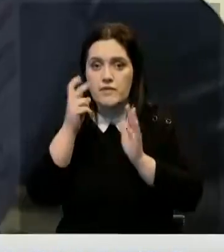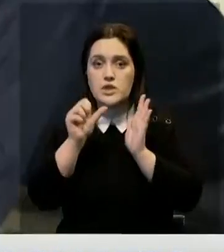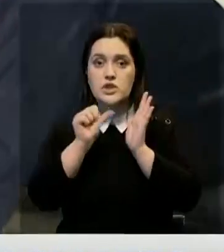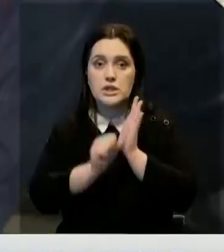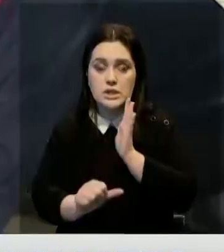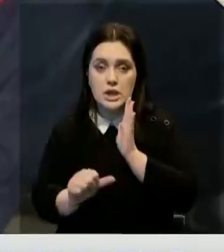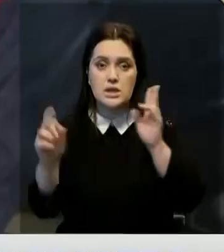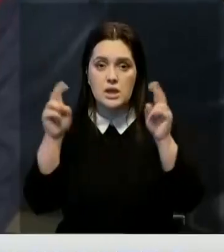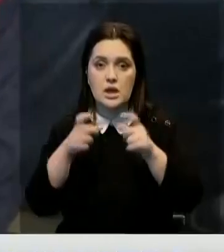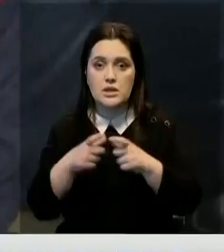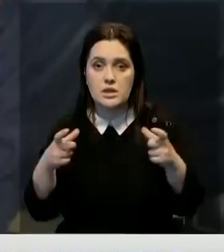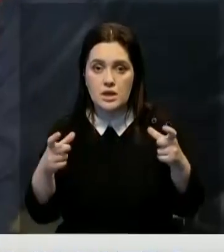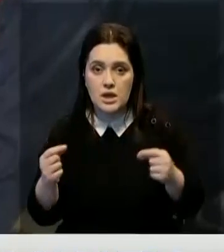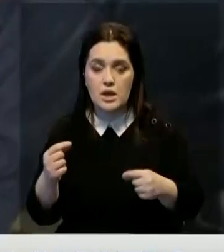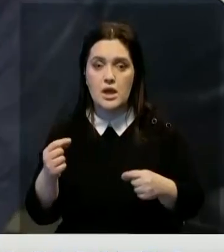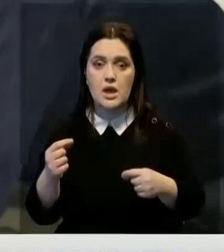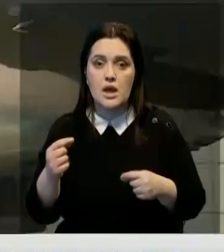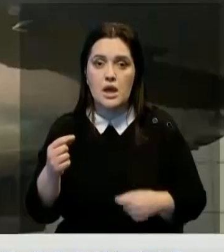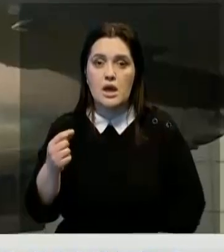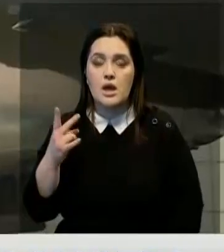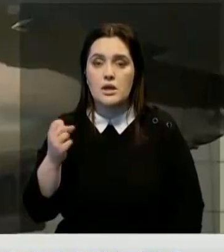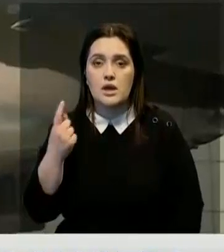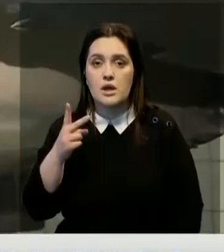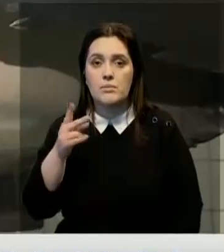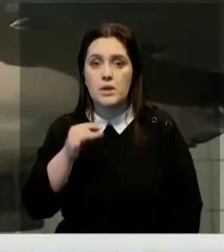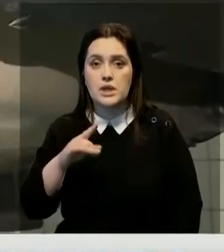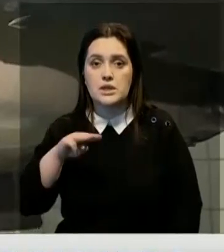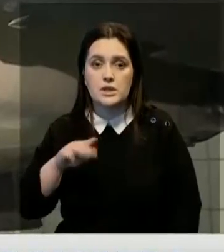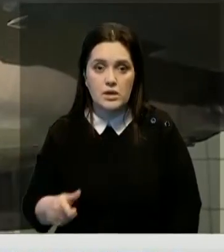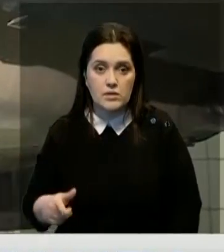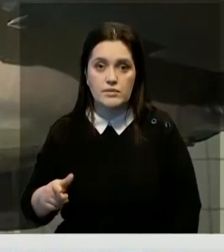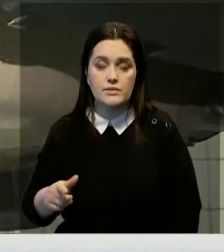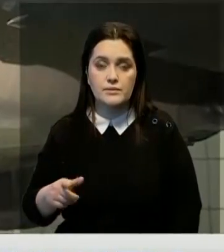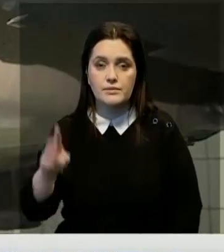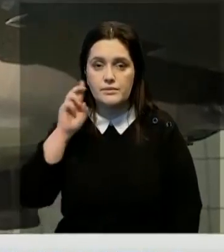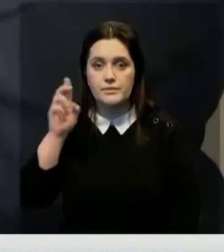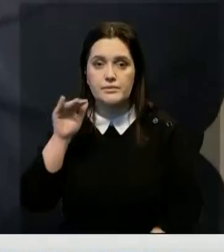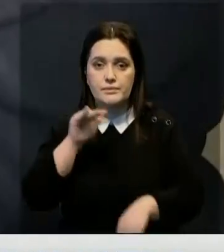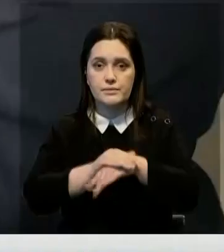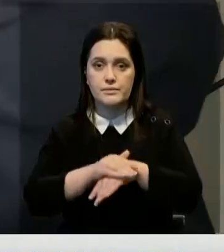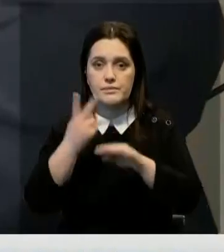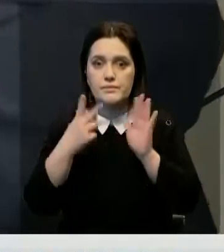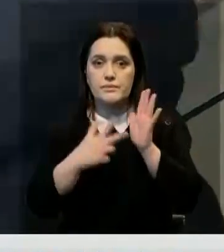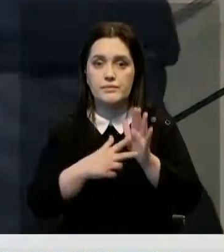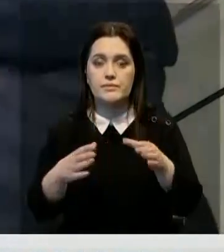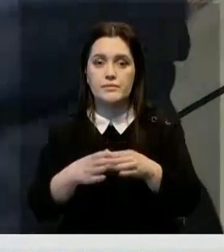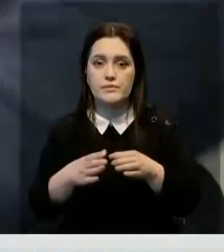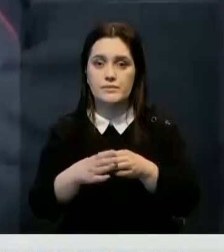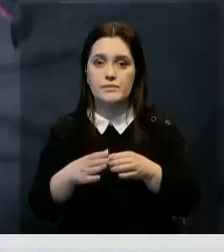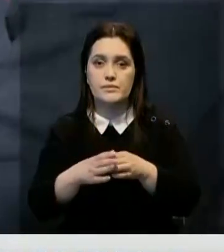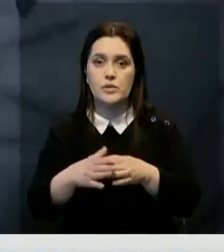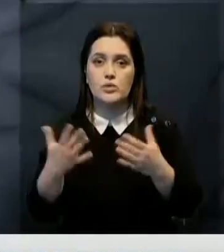260 тысяч диагностических карт на миллиард тенге. В целом же по стране обнаружили 28